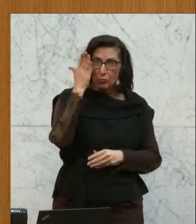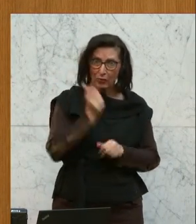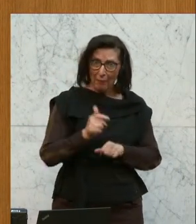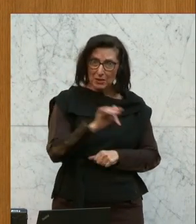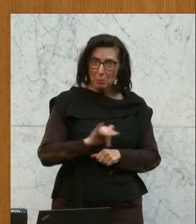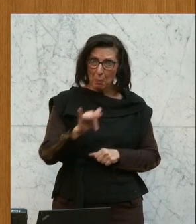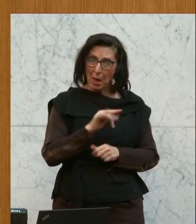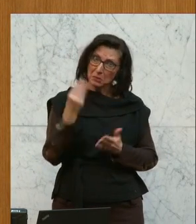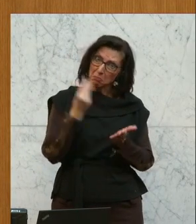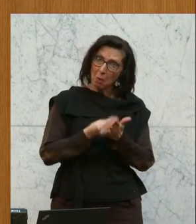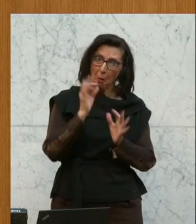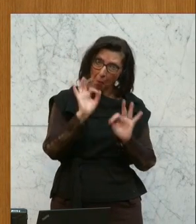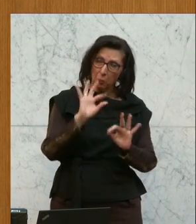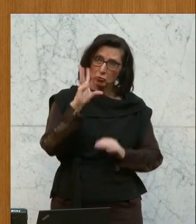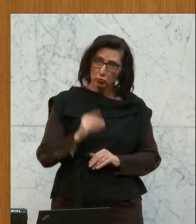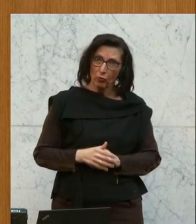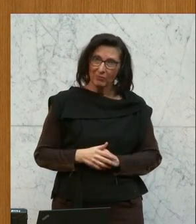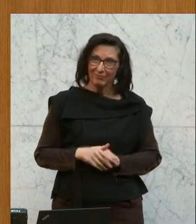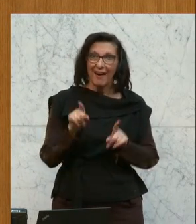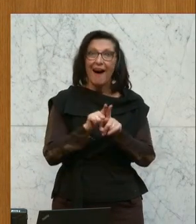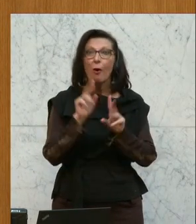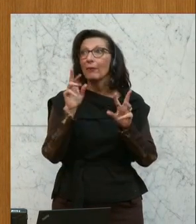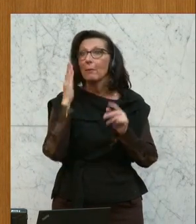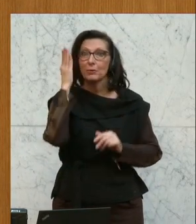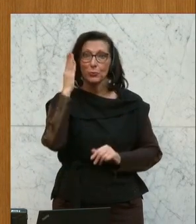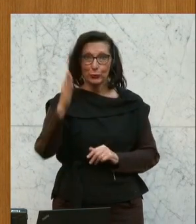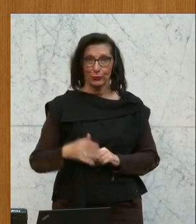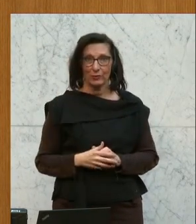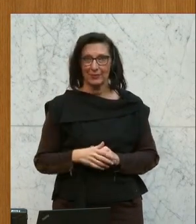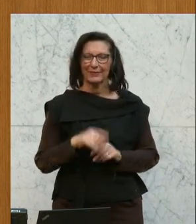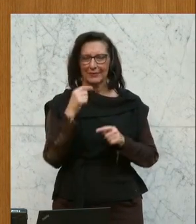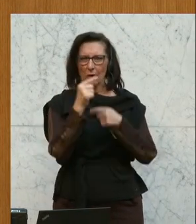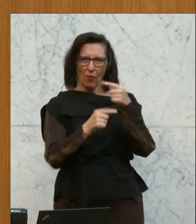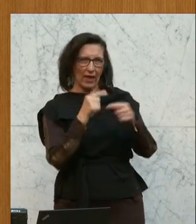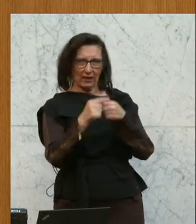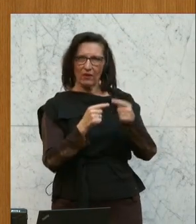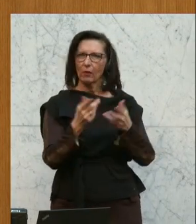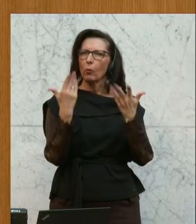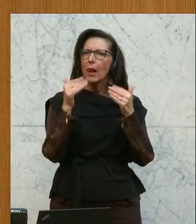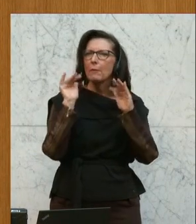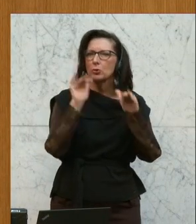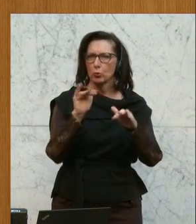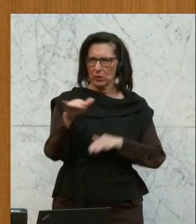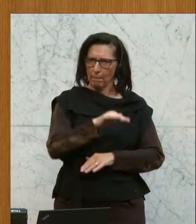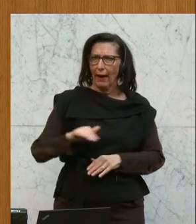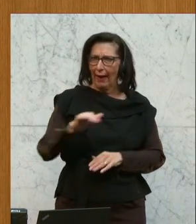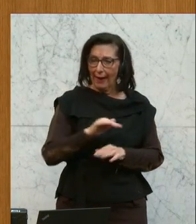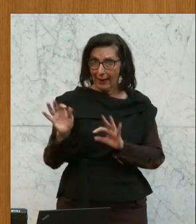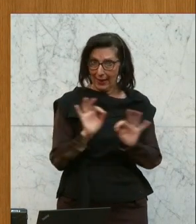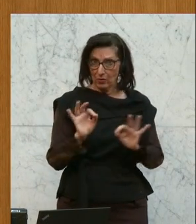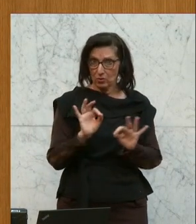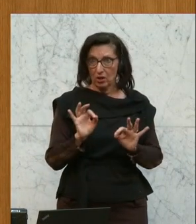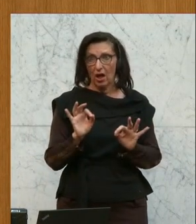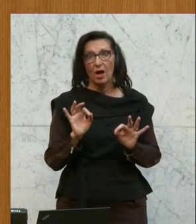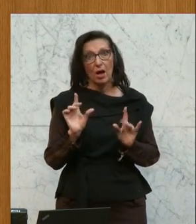Arbeitsplätze haben. Da geht es nämlich auch um Zukunft. Und diese Entwicklung hin zum Klimaschutz in der Industrie, der verlangt